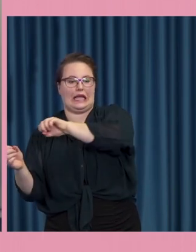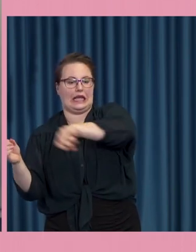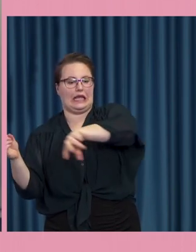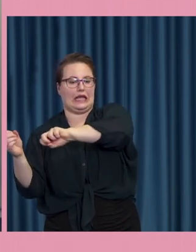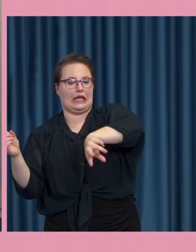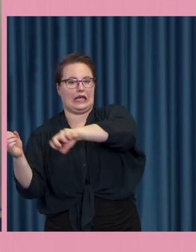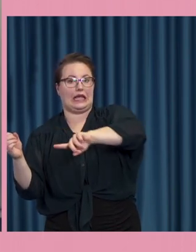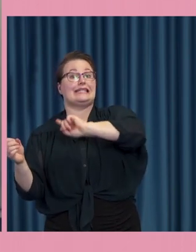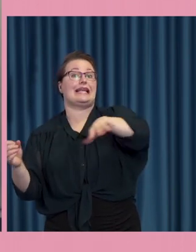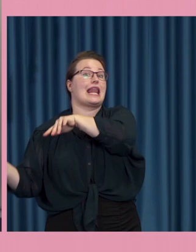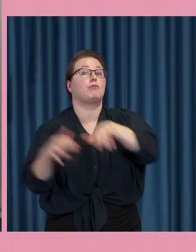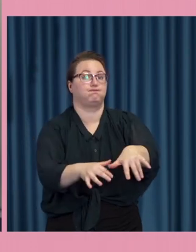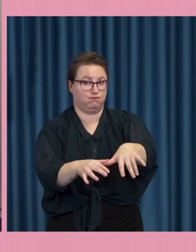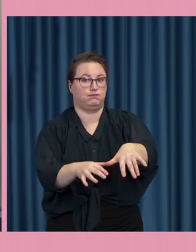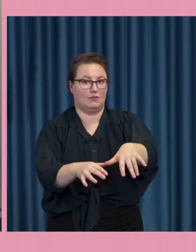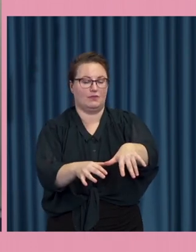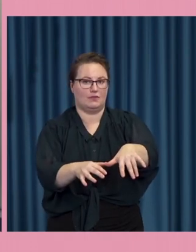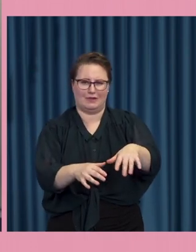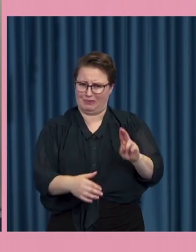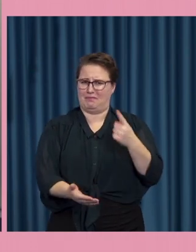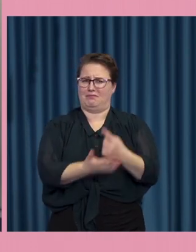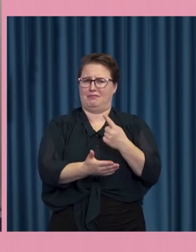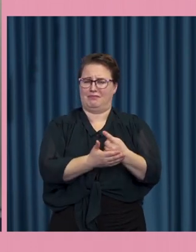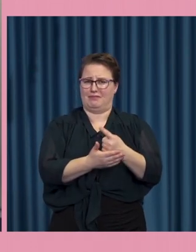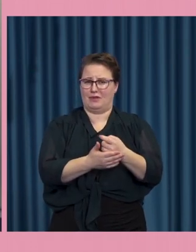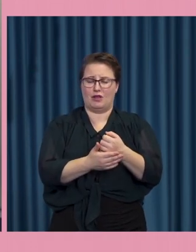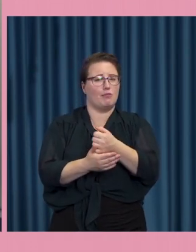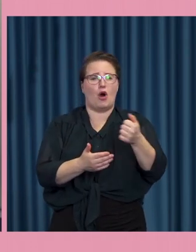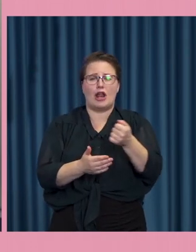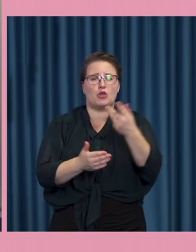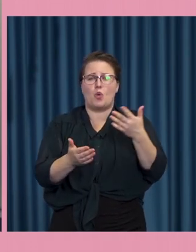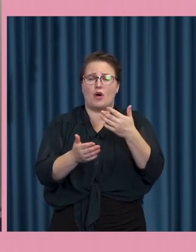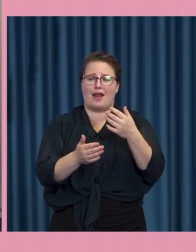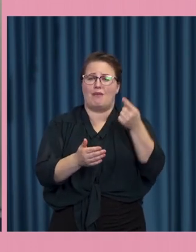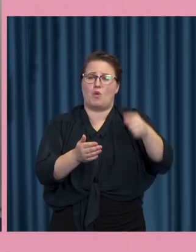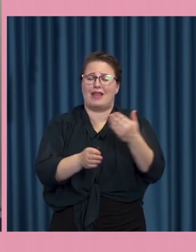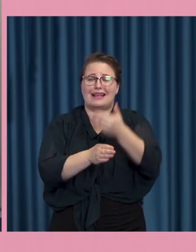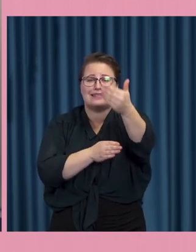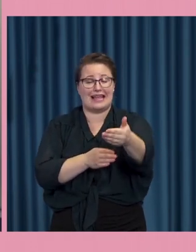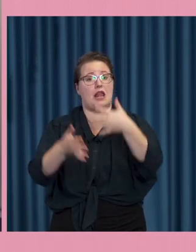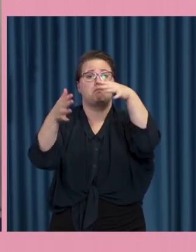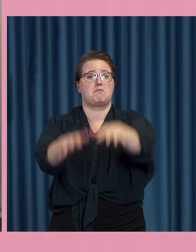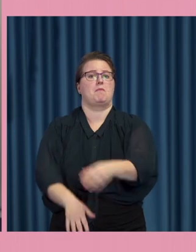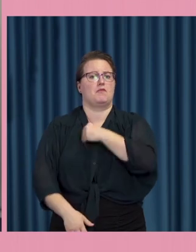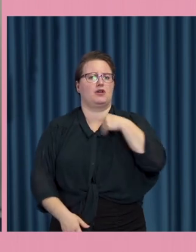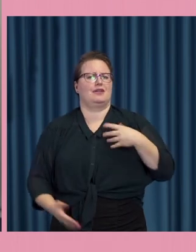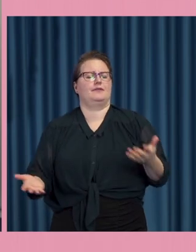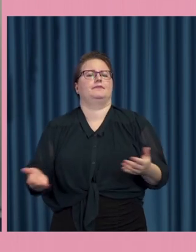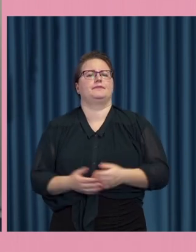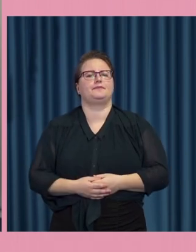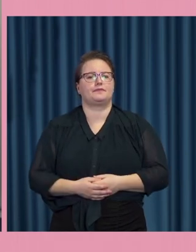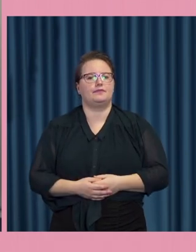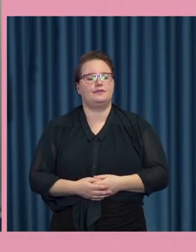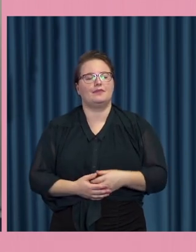men det här har varit negativt och det är viktigt att det